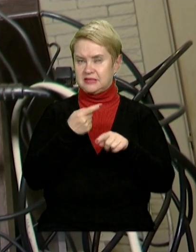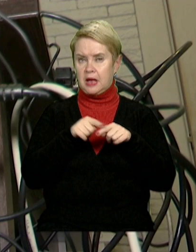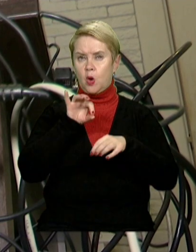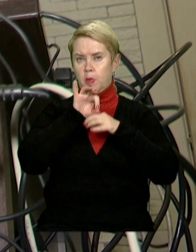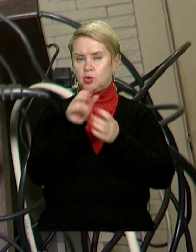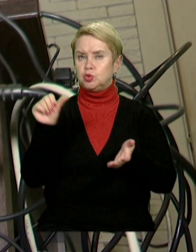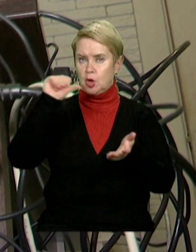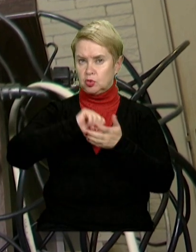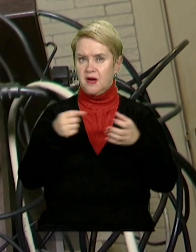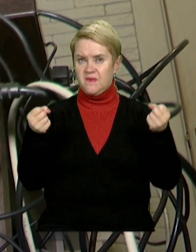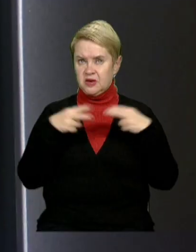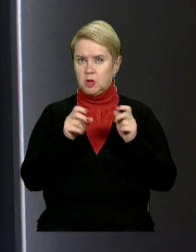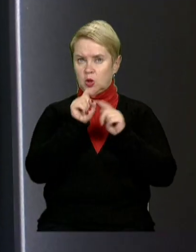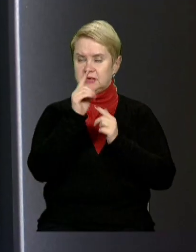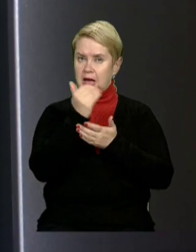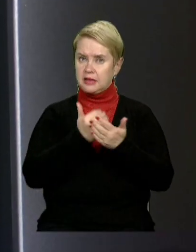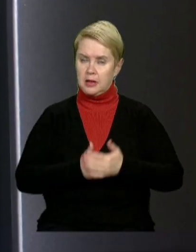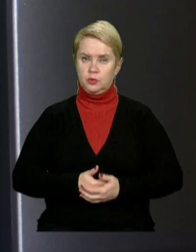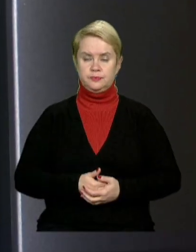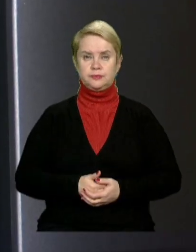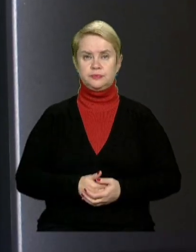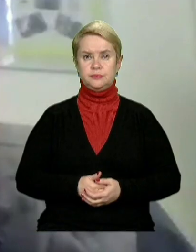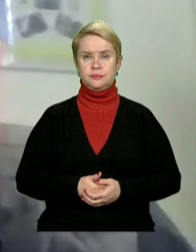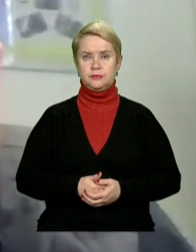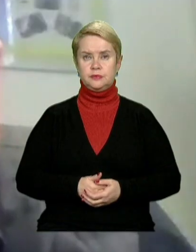провели за участю фахівців 11 телеканалу.